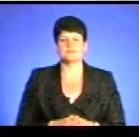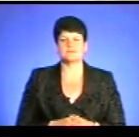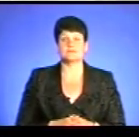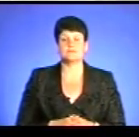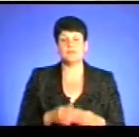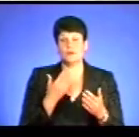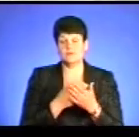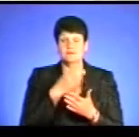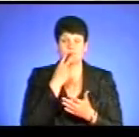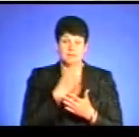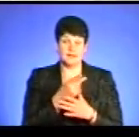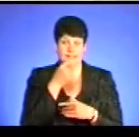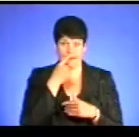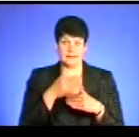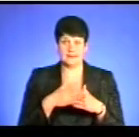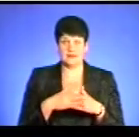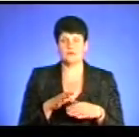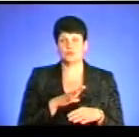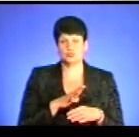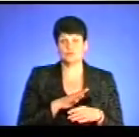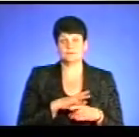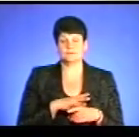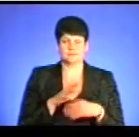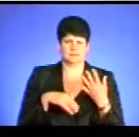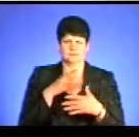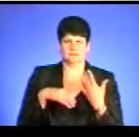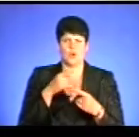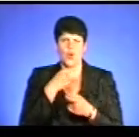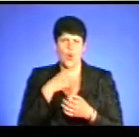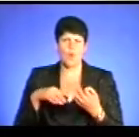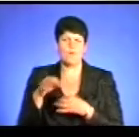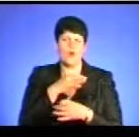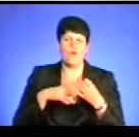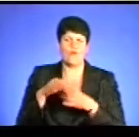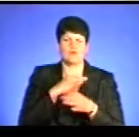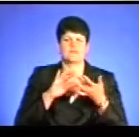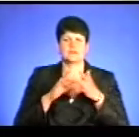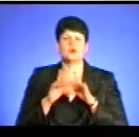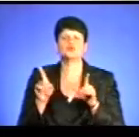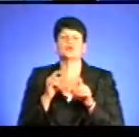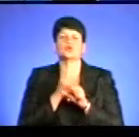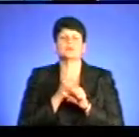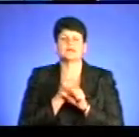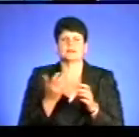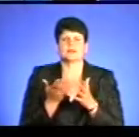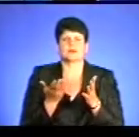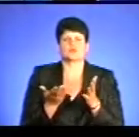Ось бачимо також нещодавний інцидент, дуже було жваве поговорення в мережі, що робити, якщо